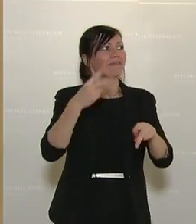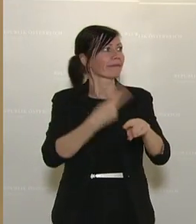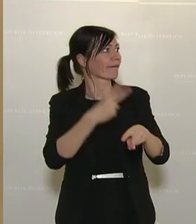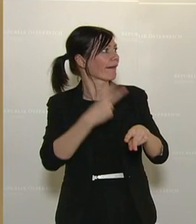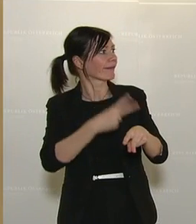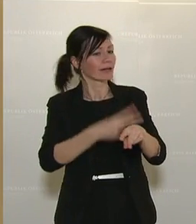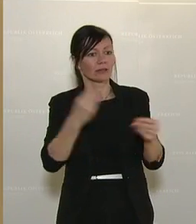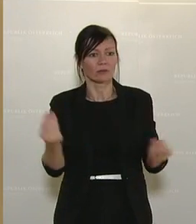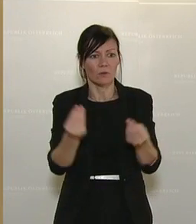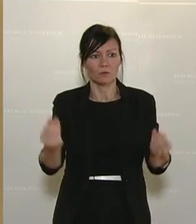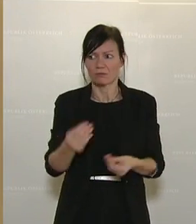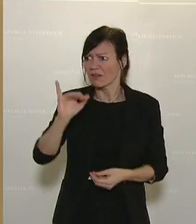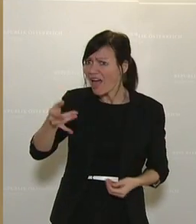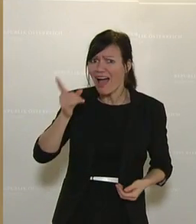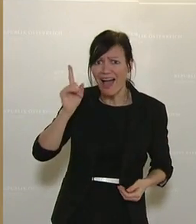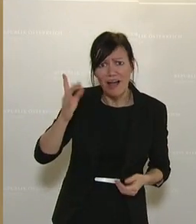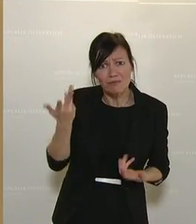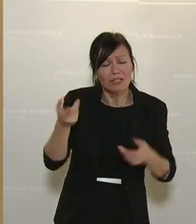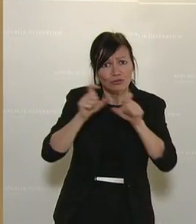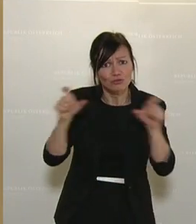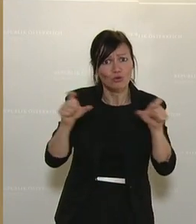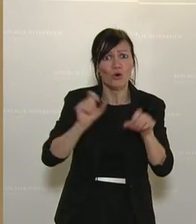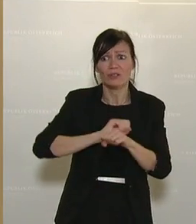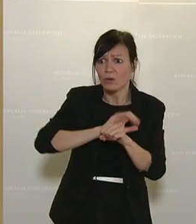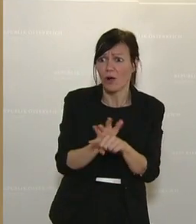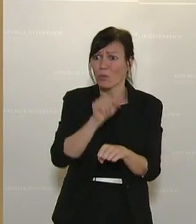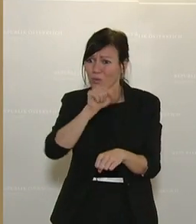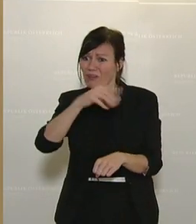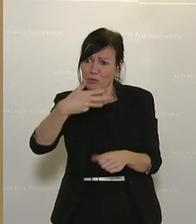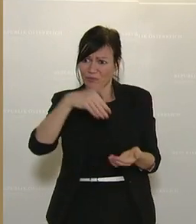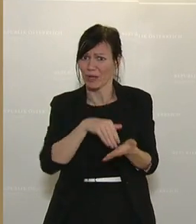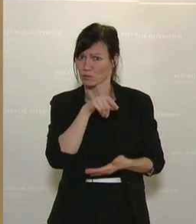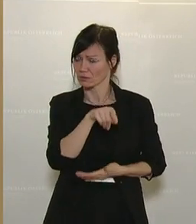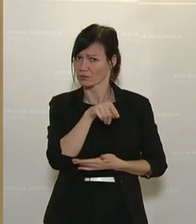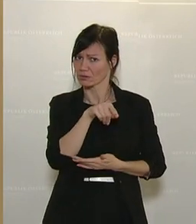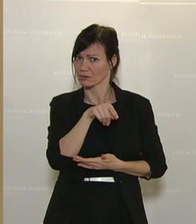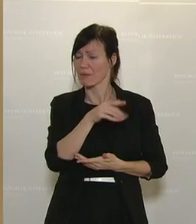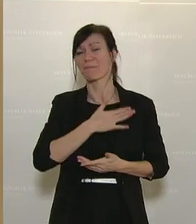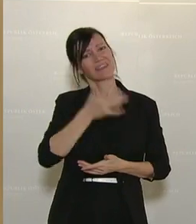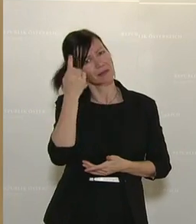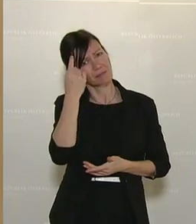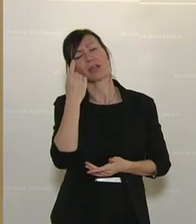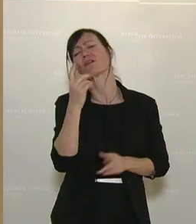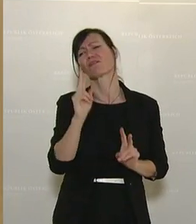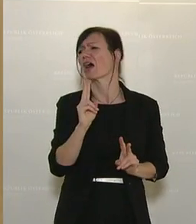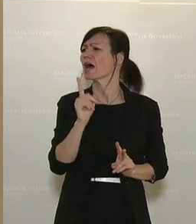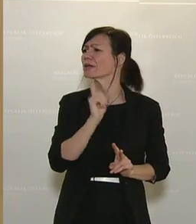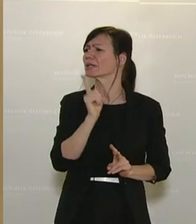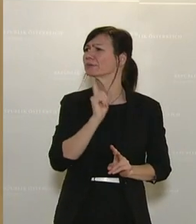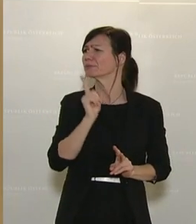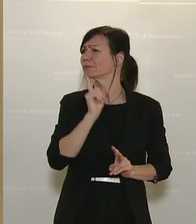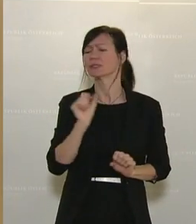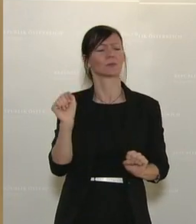Coronavirus geschuldet und wir müssen ganz ernsthaft miteinander damit umgehen. Und aus meiner Sicht ist es fast ein bisschen eine Verhöhnung, wenn man